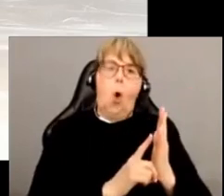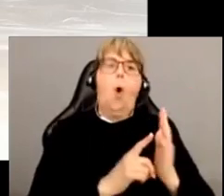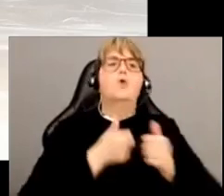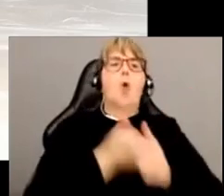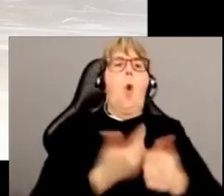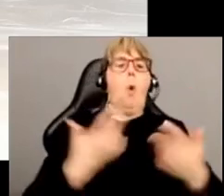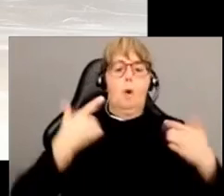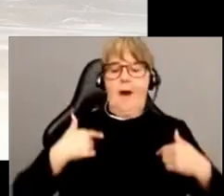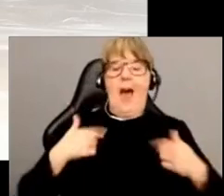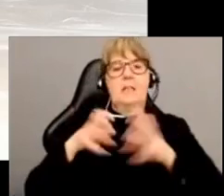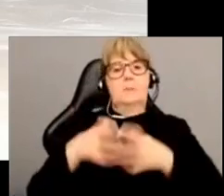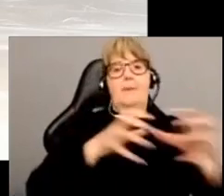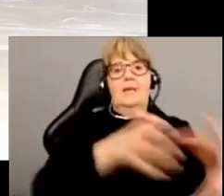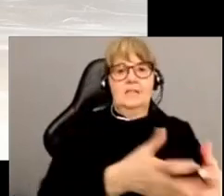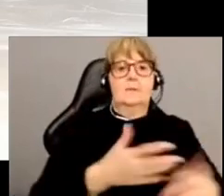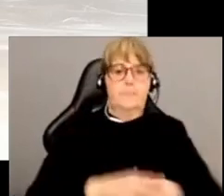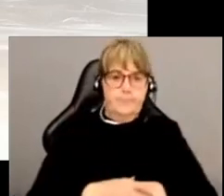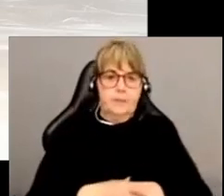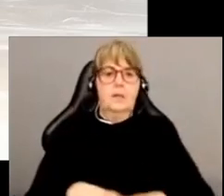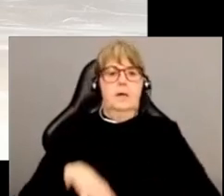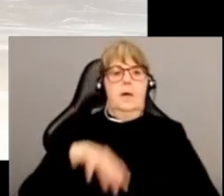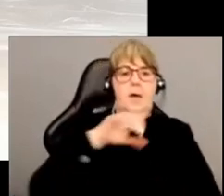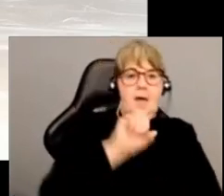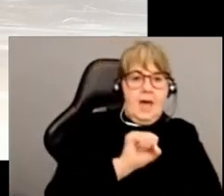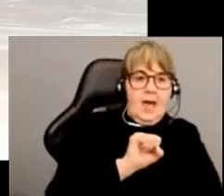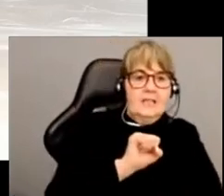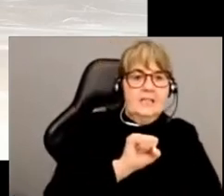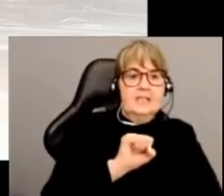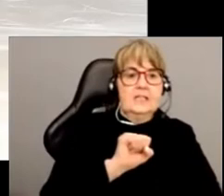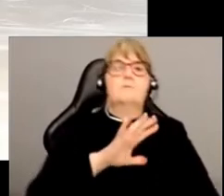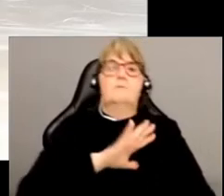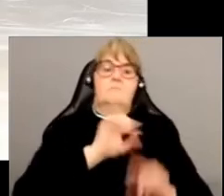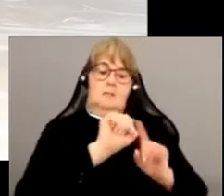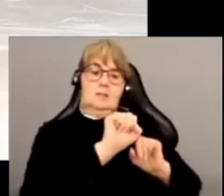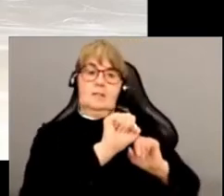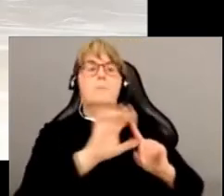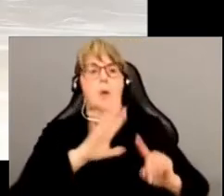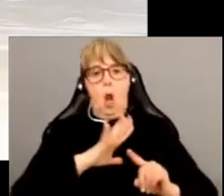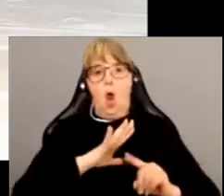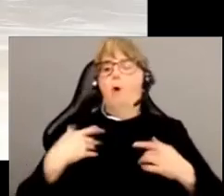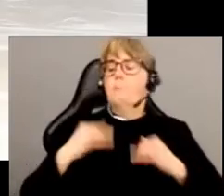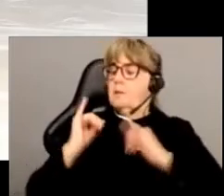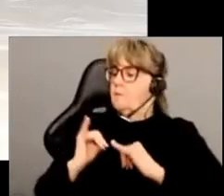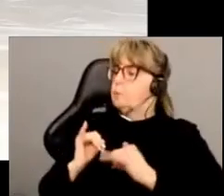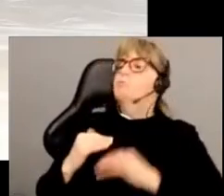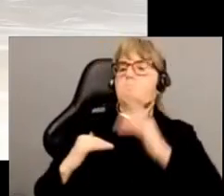Donc en clair, un sujet est, espéciste, il y seulement six. Premièrement, il traite certains individus moins bien que d'autres individus. Et